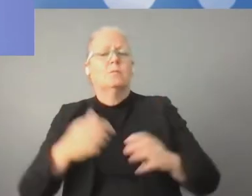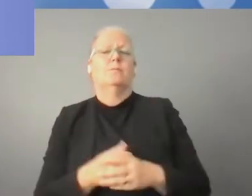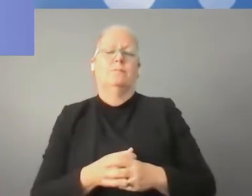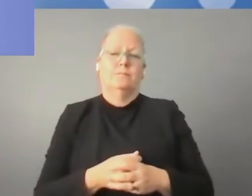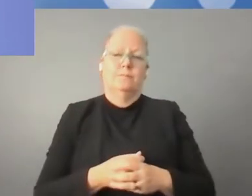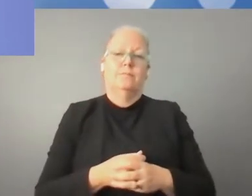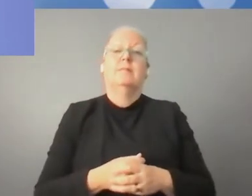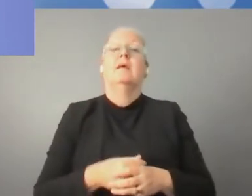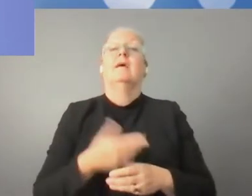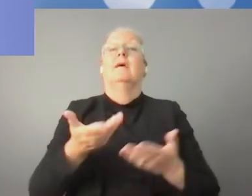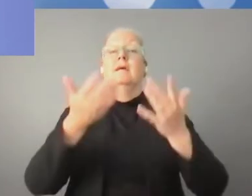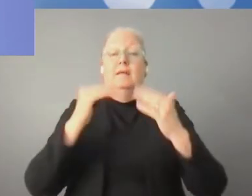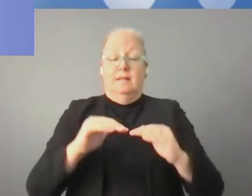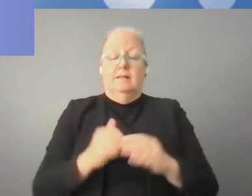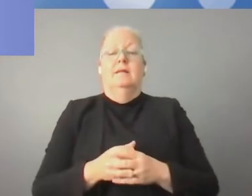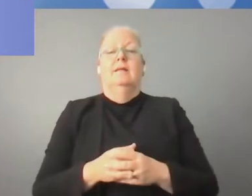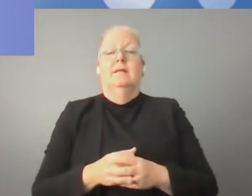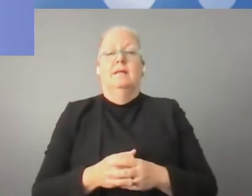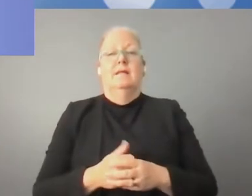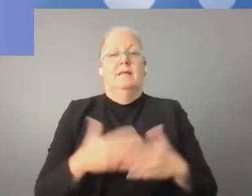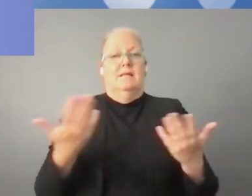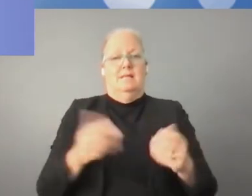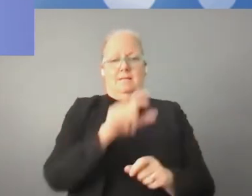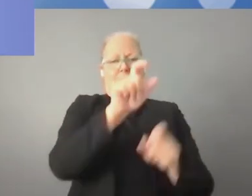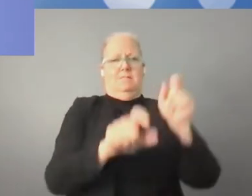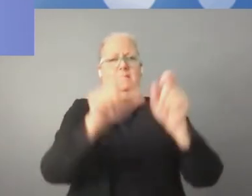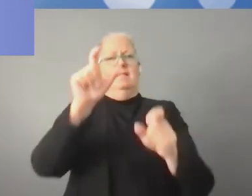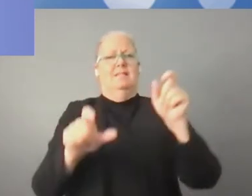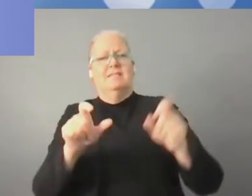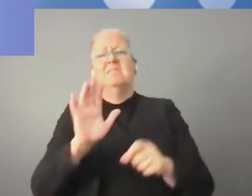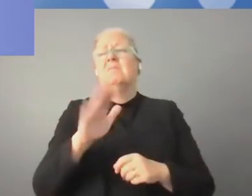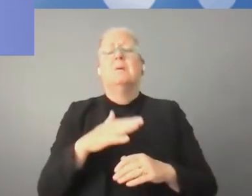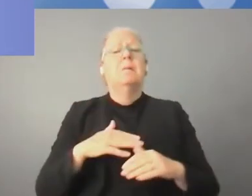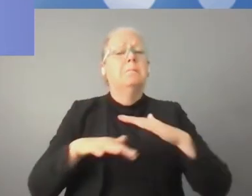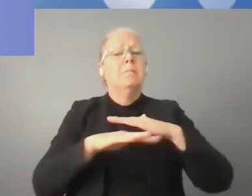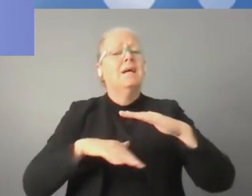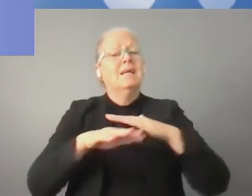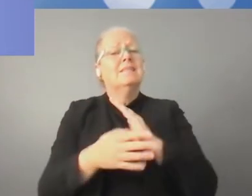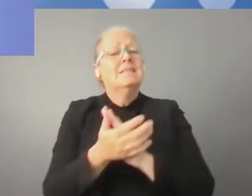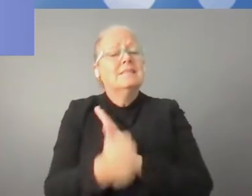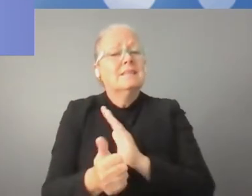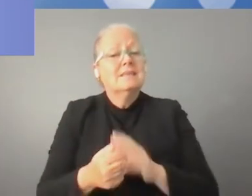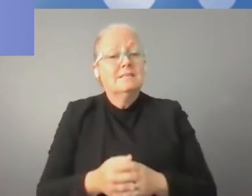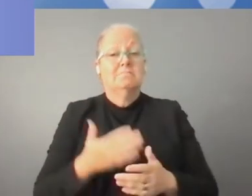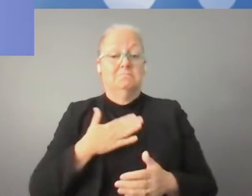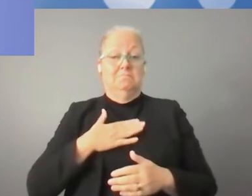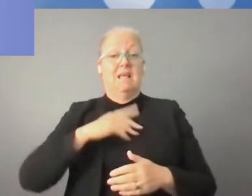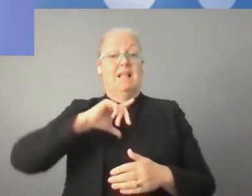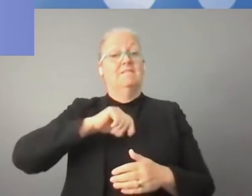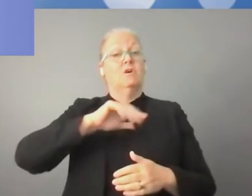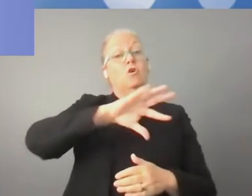poszerzać i udoskonalać. Kolejna kwestia to jest kapitał ludzki, a więc na przykład